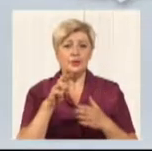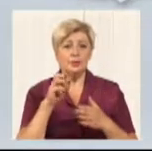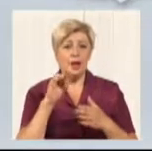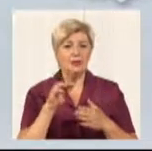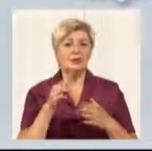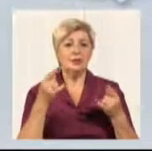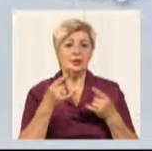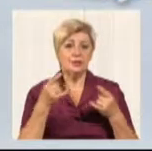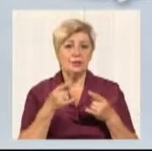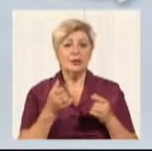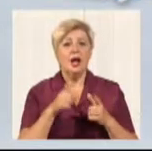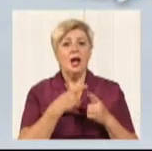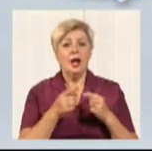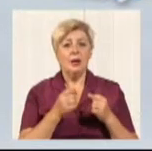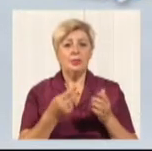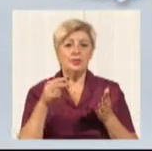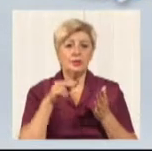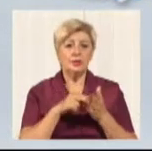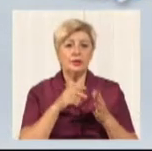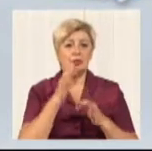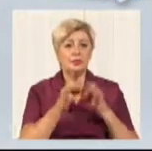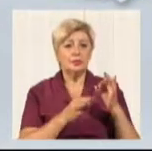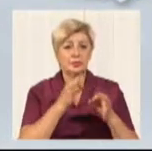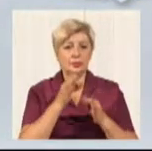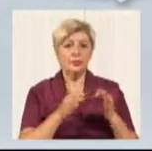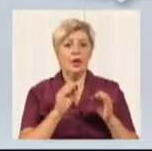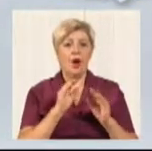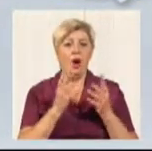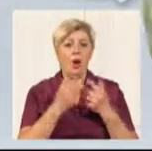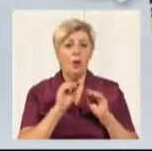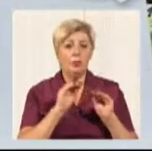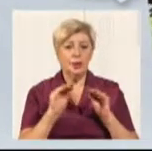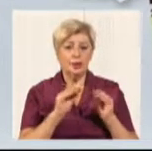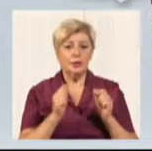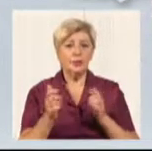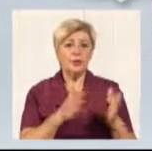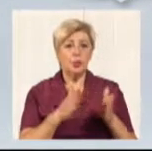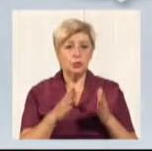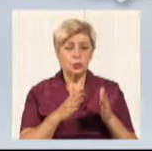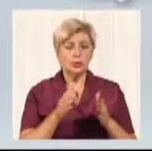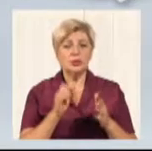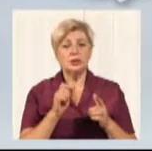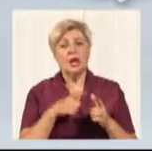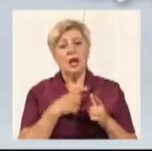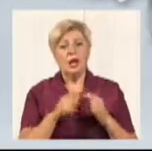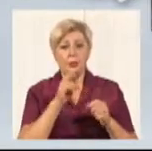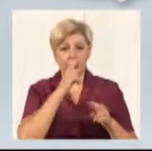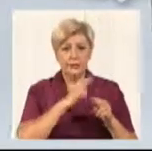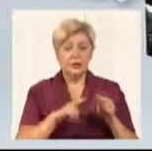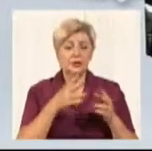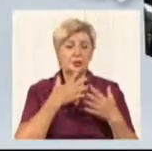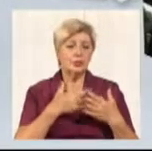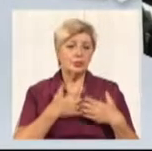Або встановіть ліцензоване супутникове обладнання. Підготуйтесь, або втратите улюблені